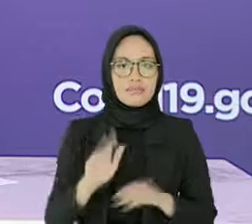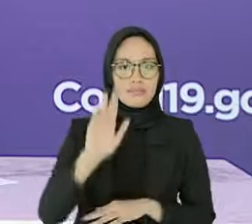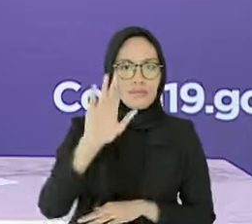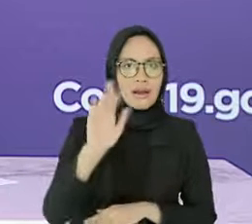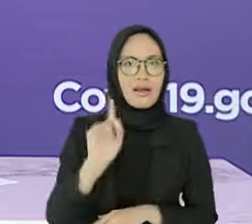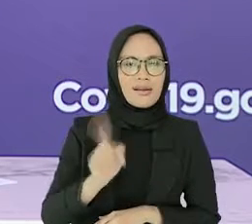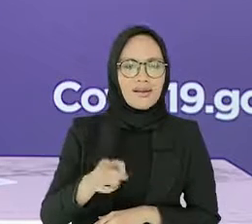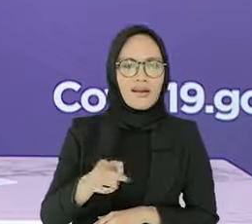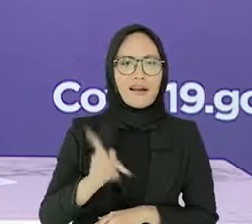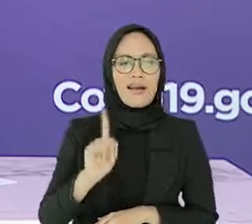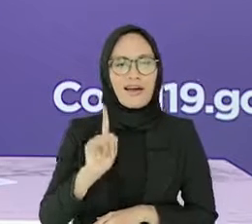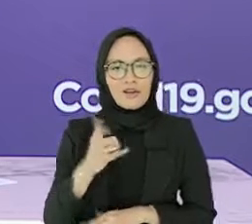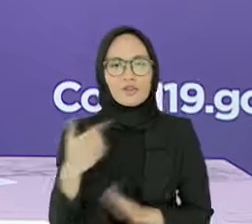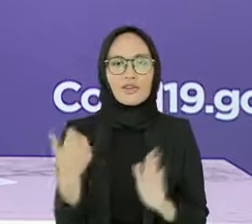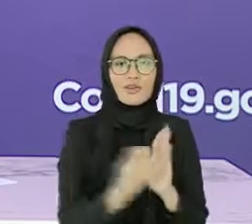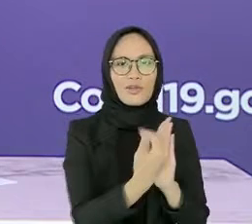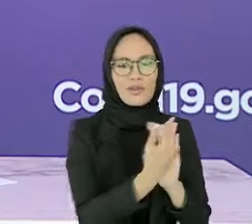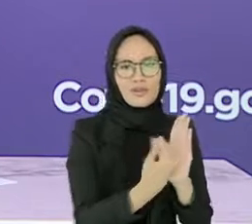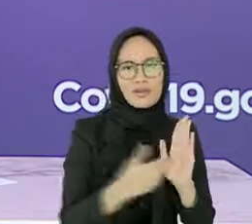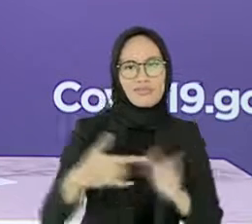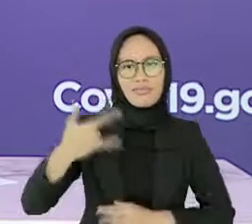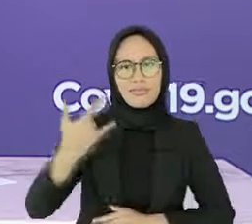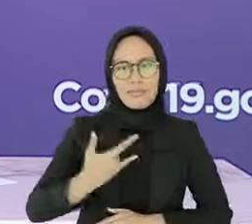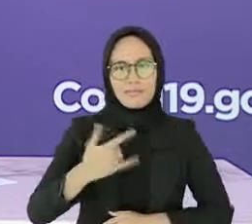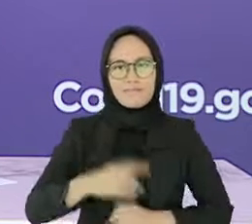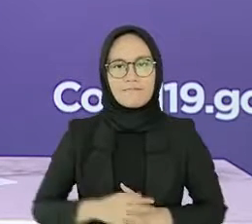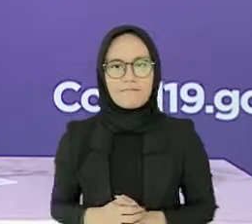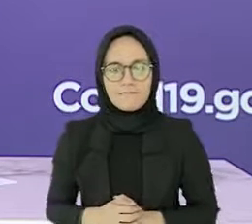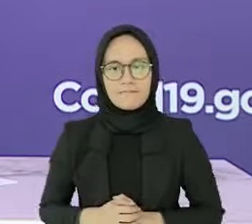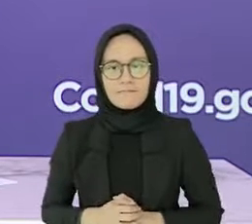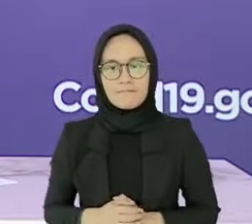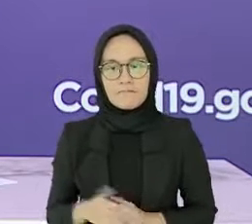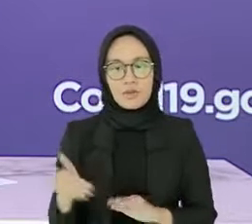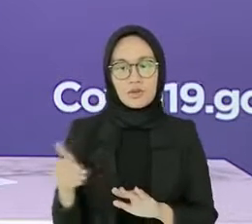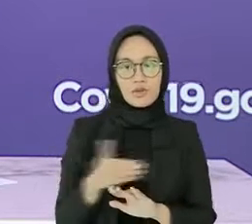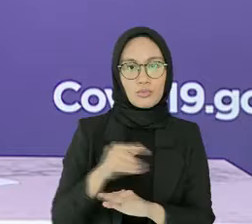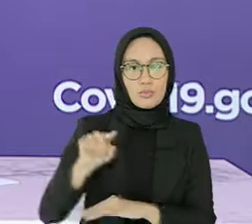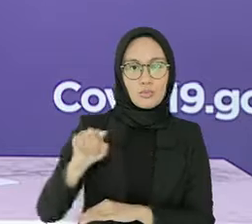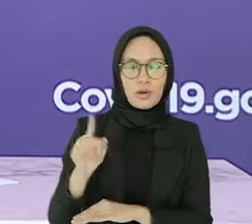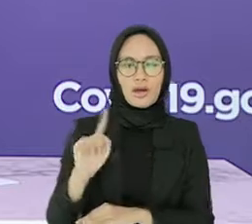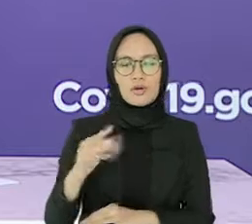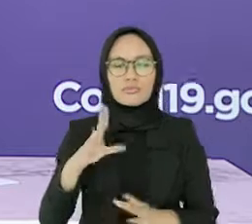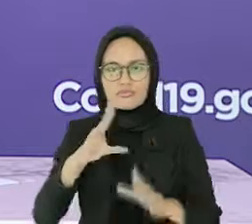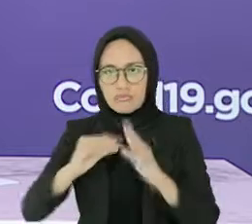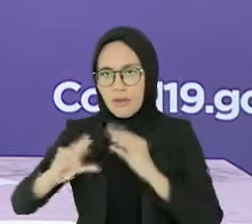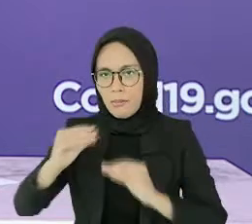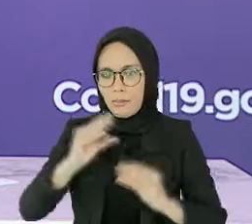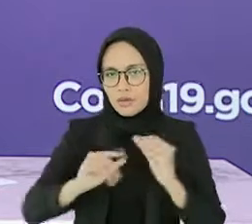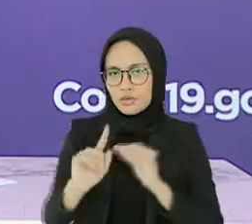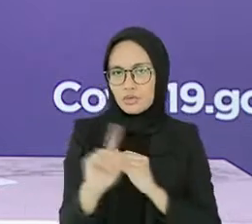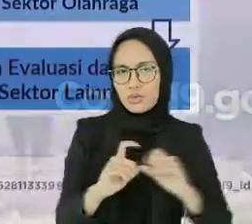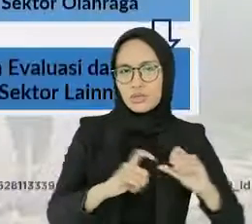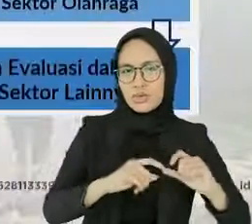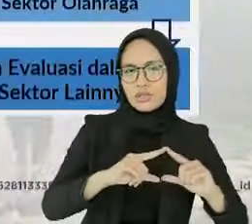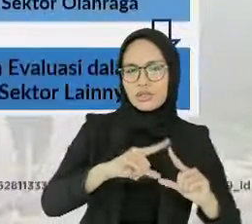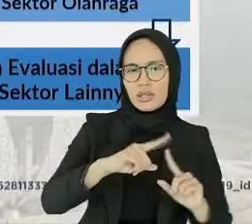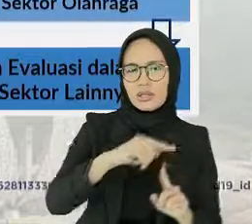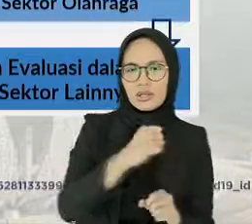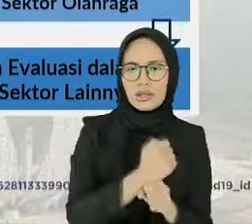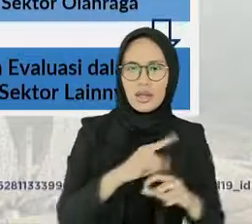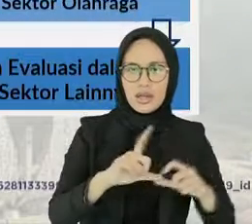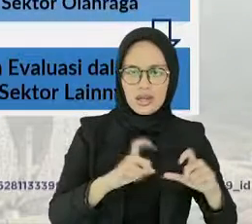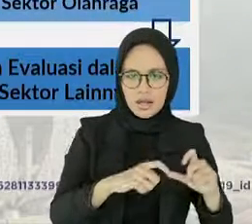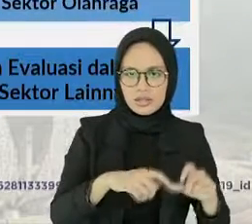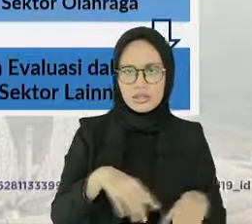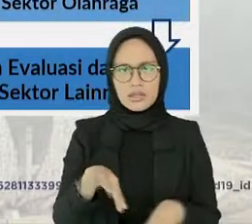yaitu pada saat pra-acara, melakukan rapat koordinasi jajaran pemerintah pusat, baik Satgas maupun Kementerian Lembaga